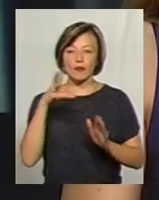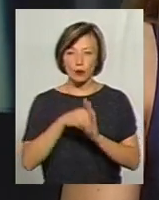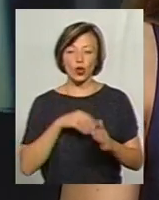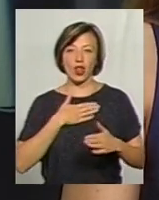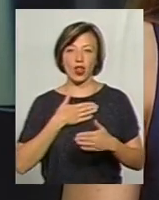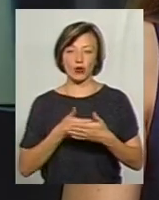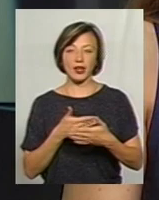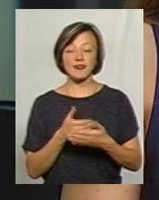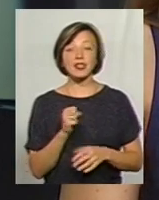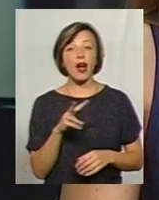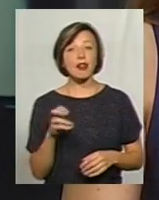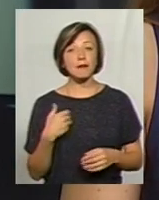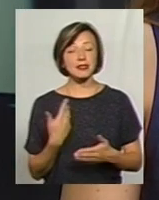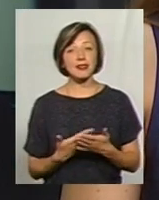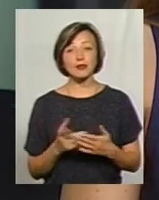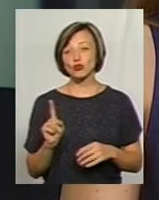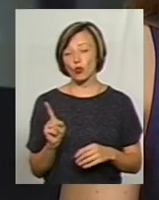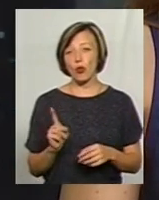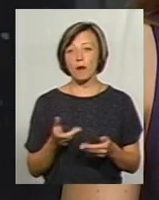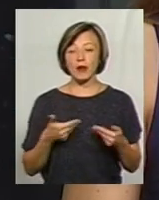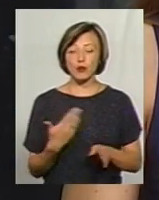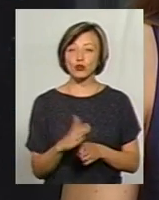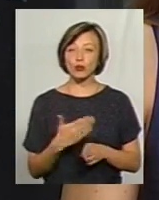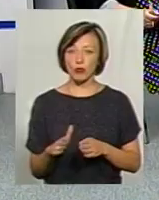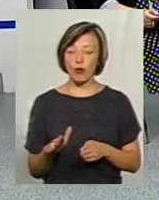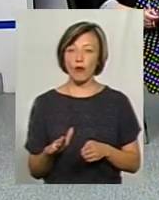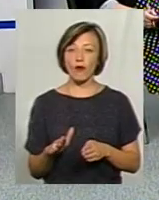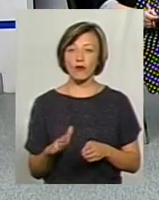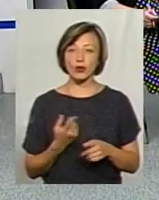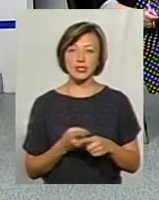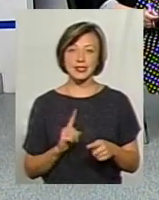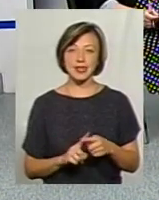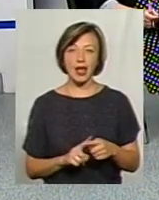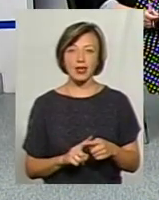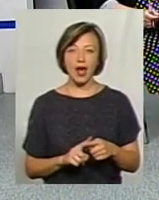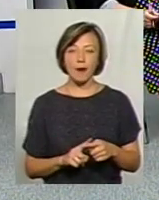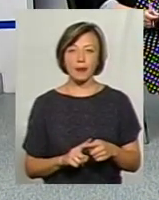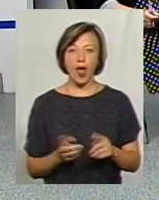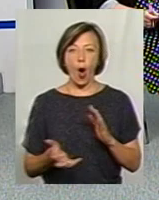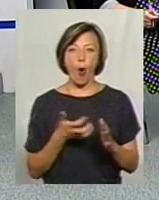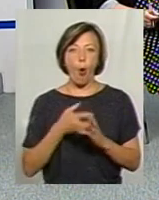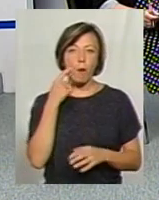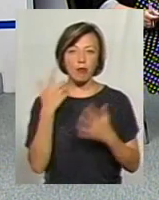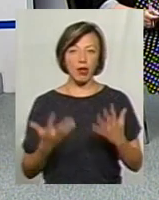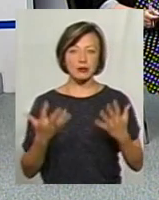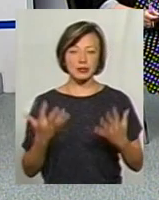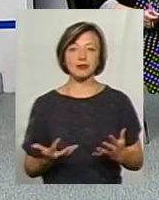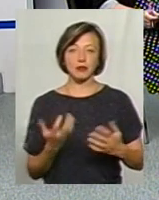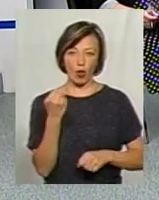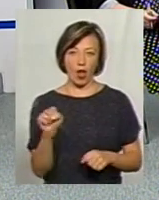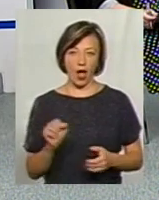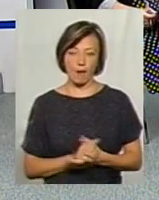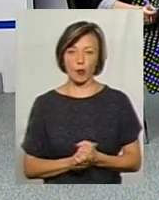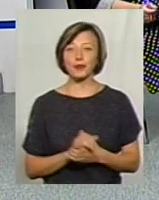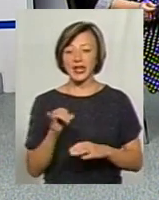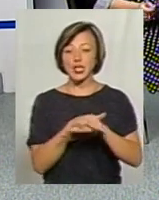активність. Але мені здається, що ми поступово цей комплекс, якщо так можна сказати, долаємо.